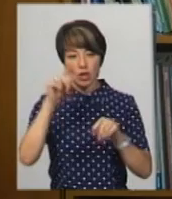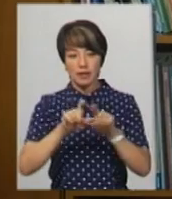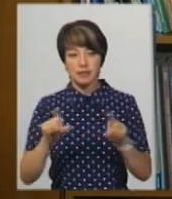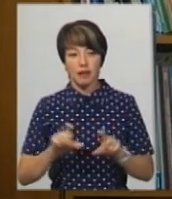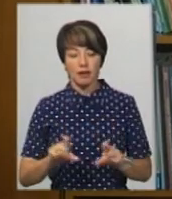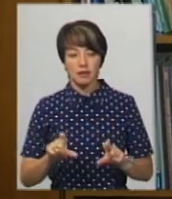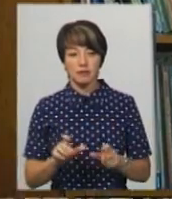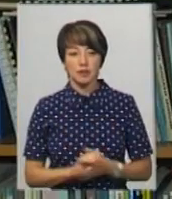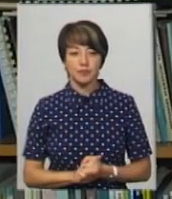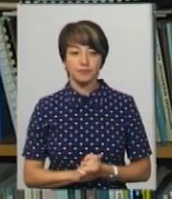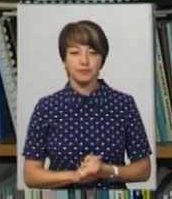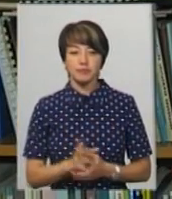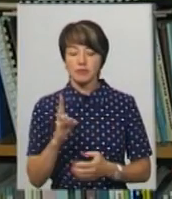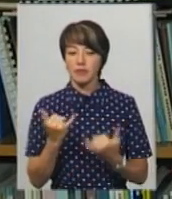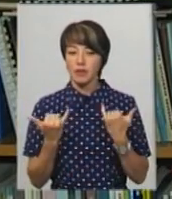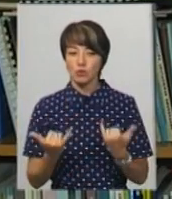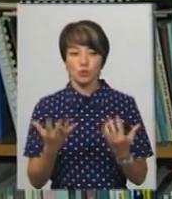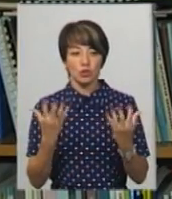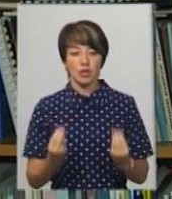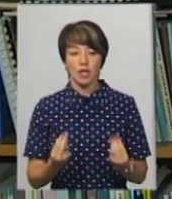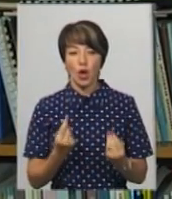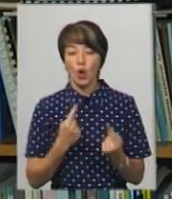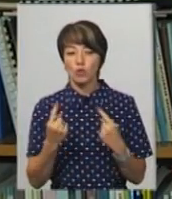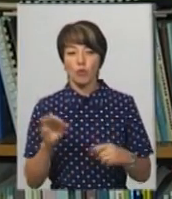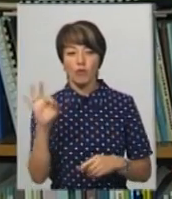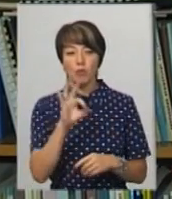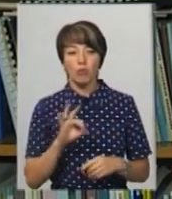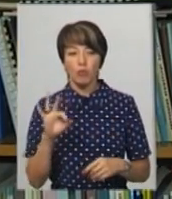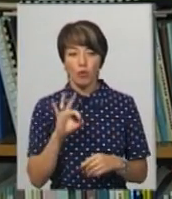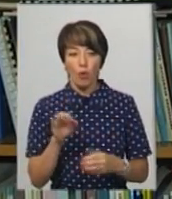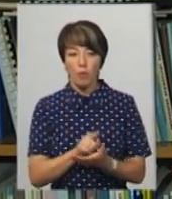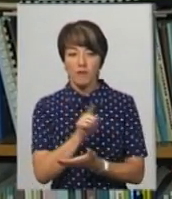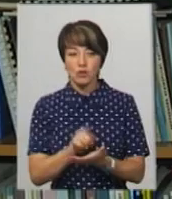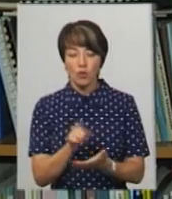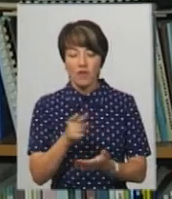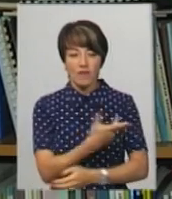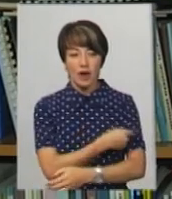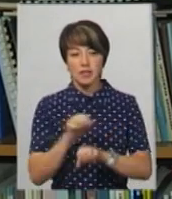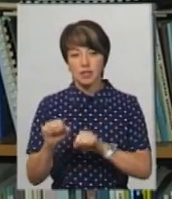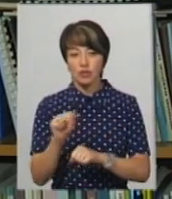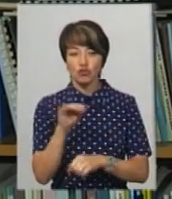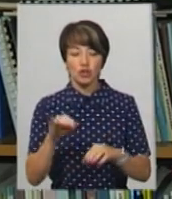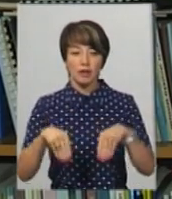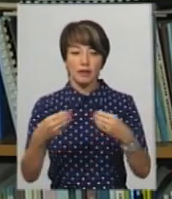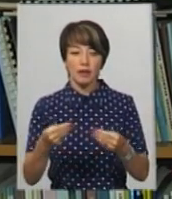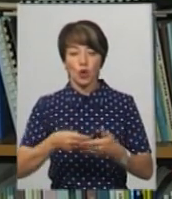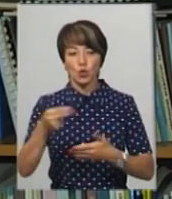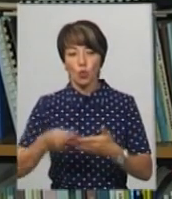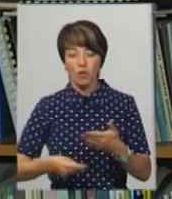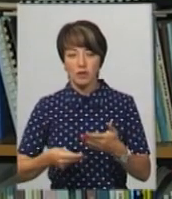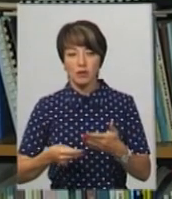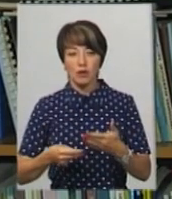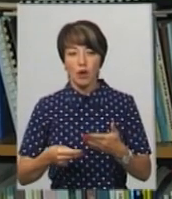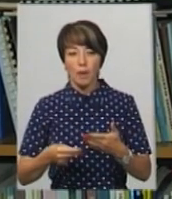закладів коледжів. На сьогоднішній день розмови про саме обов'язковість вакцинації чи надання якихось довідок